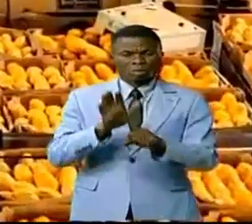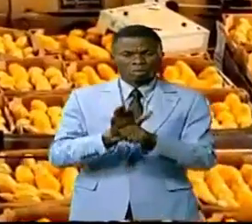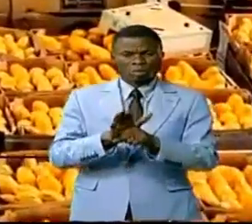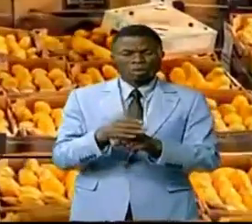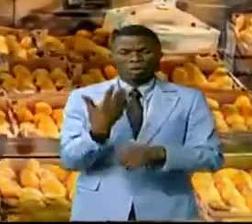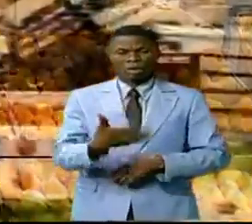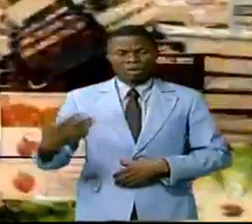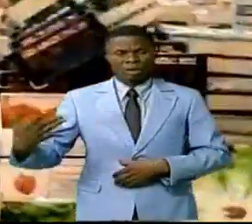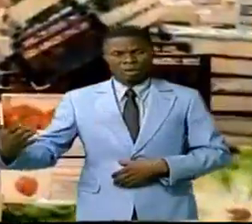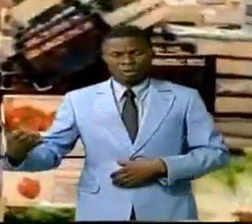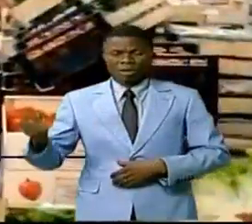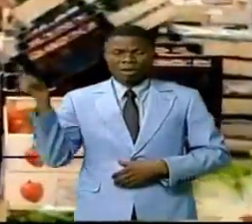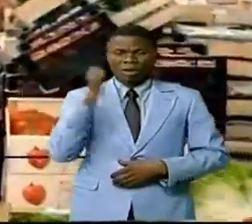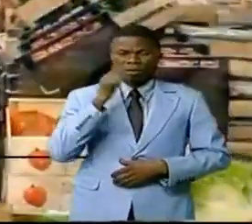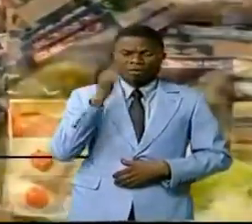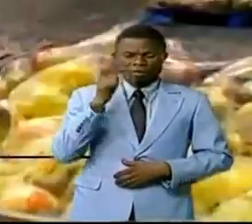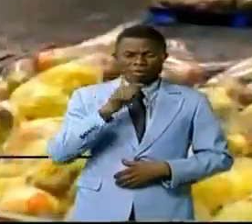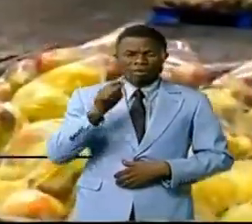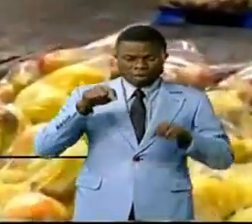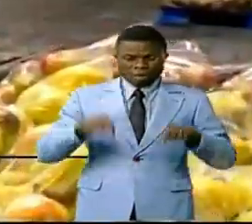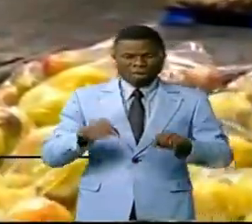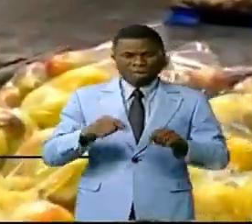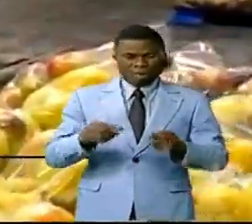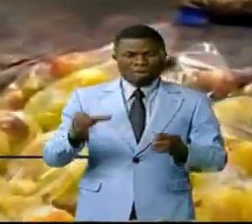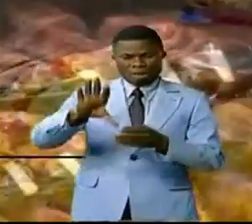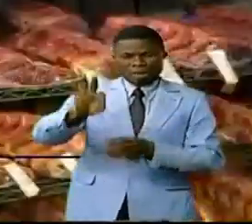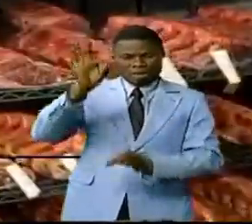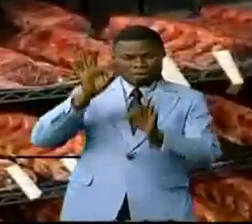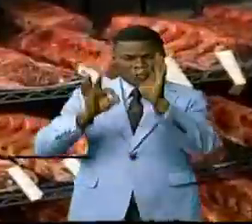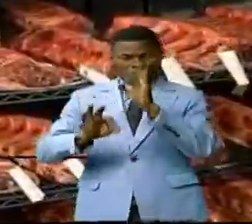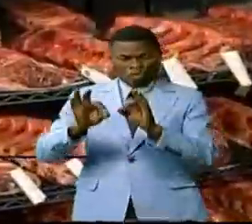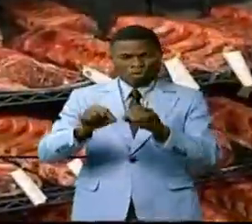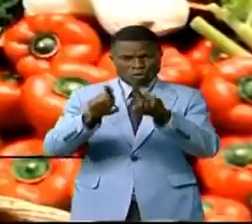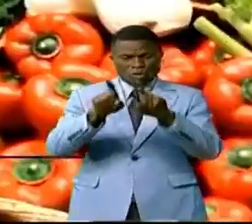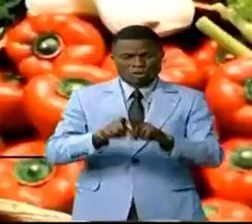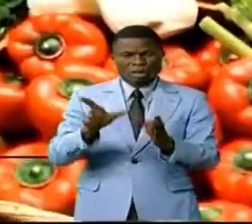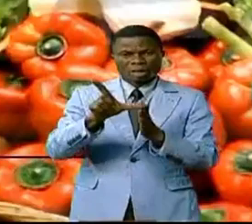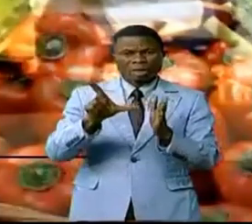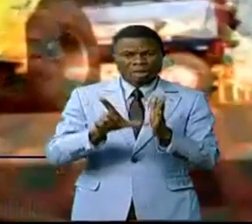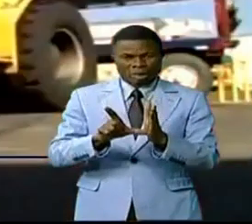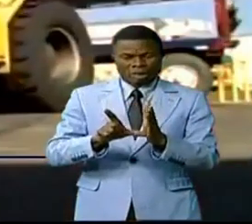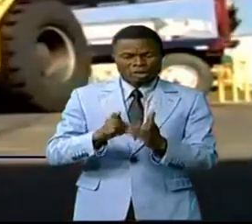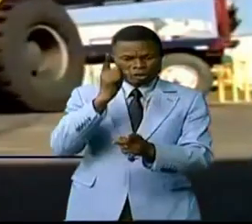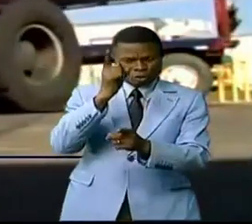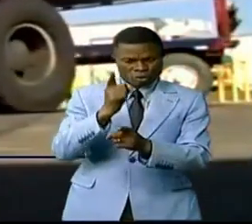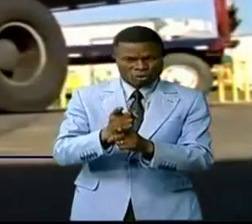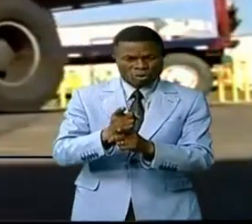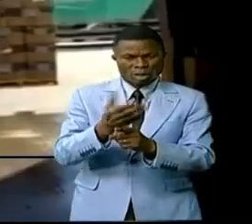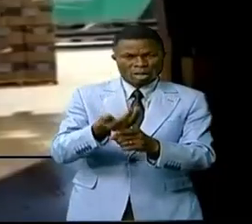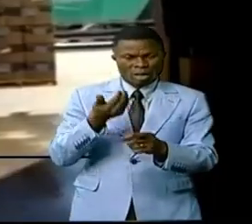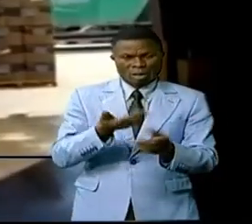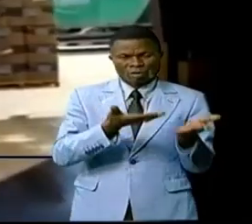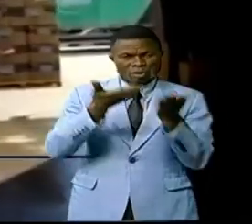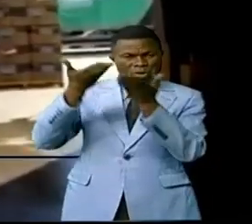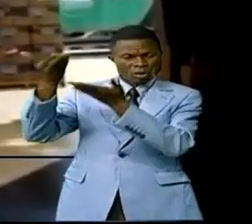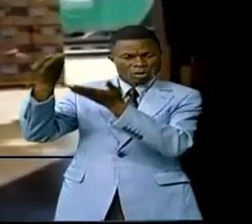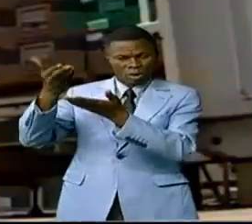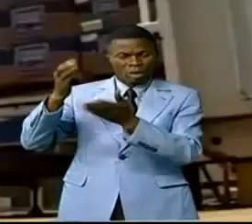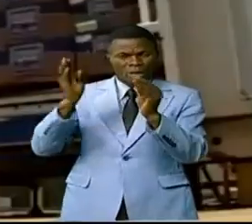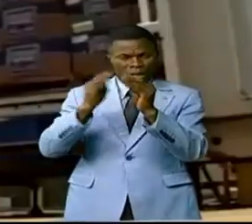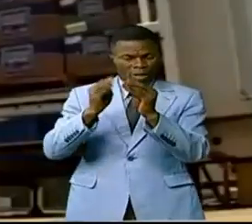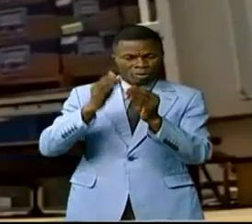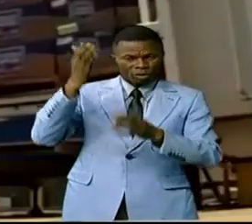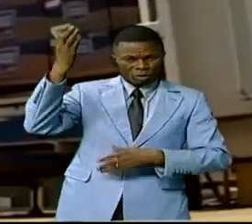de produits fabrication RDC seront sélectionnés suivant les critères bien définis avant d'être exposés lors de cette